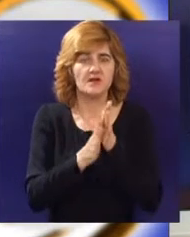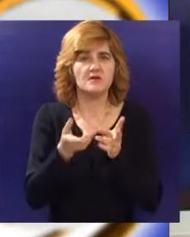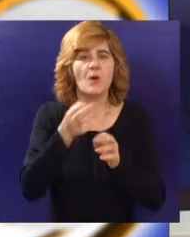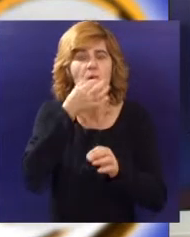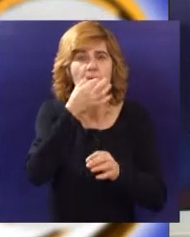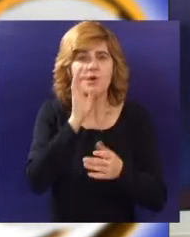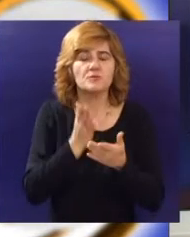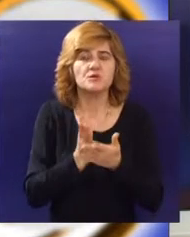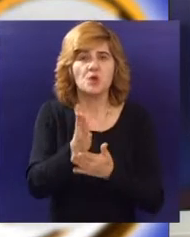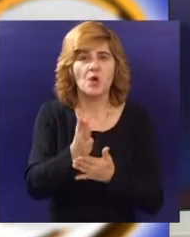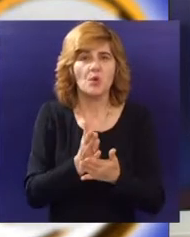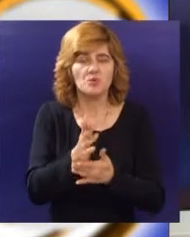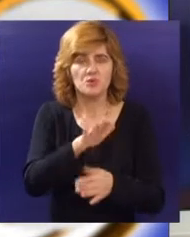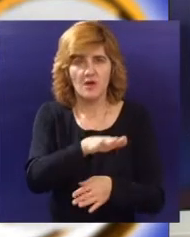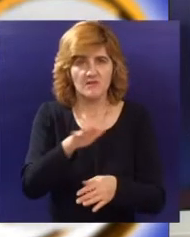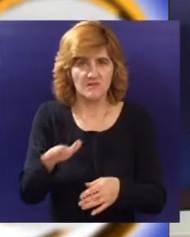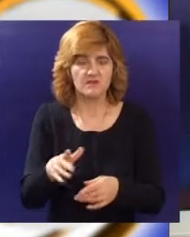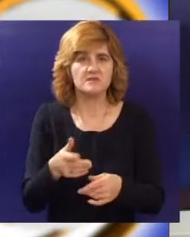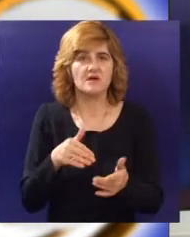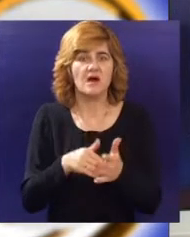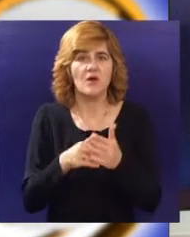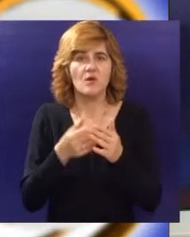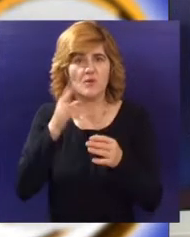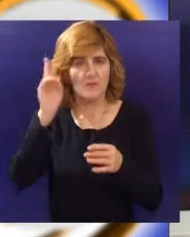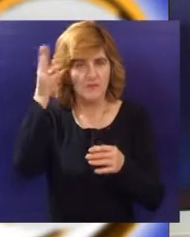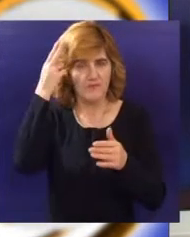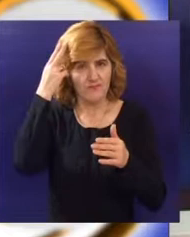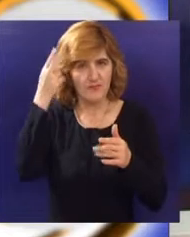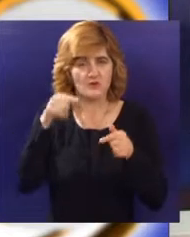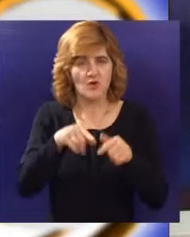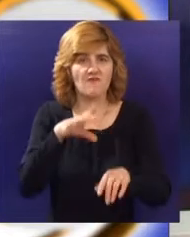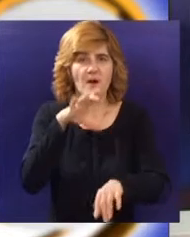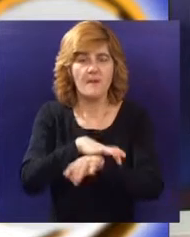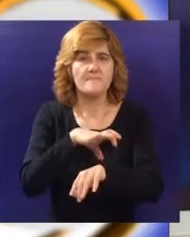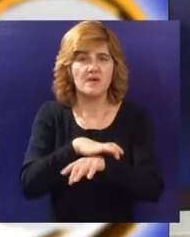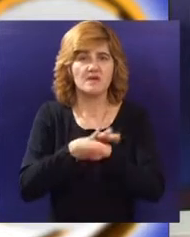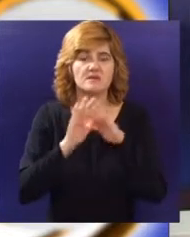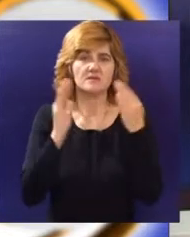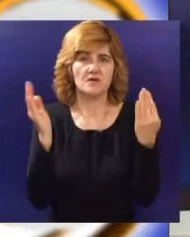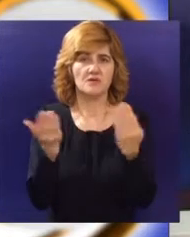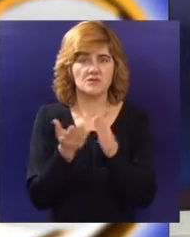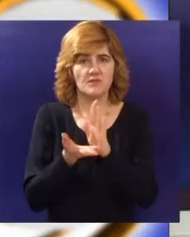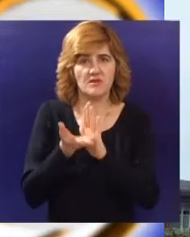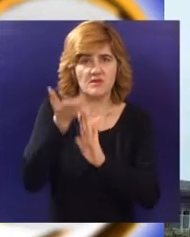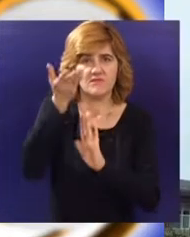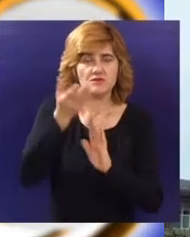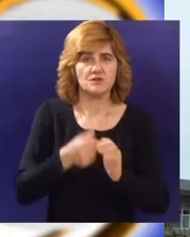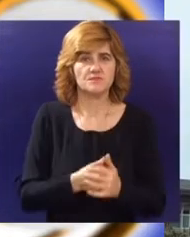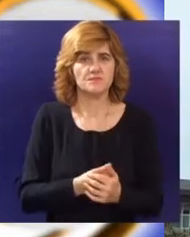poboljšanje usluga koje se pružaju korisnicima i tako podići ugled ove dve poznate medicinske ustanove u našoj zemlji.